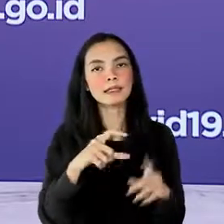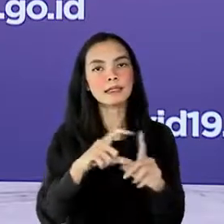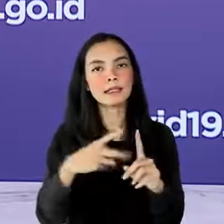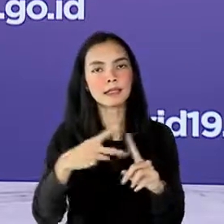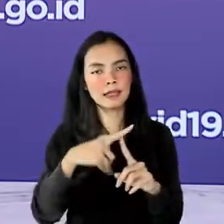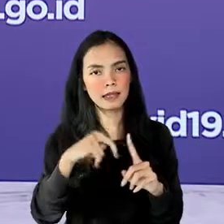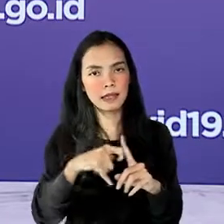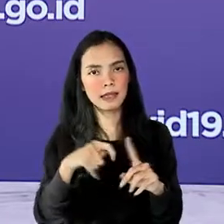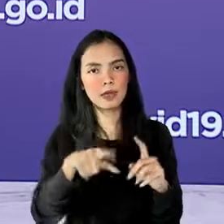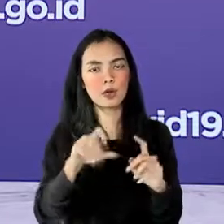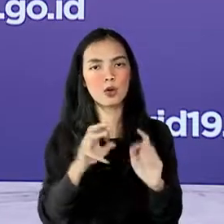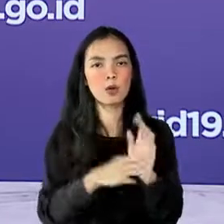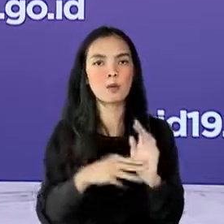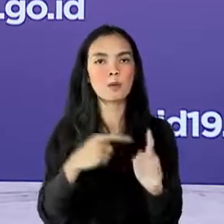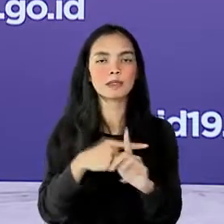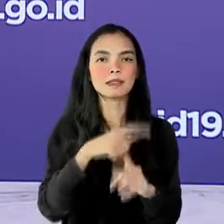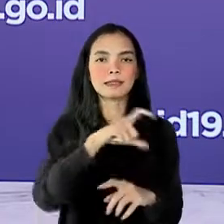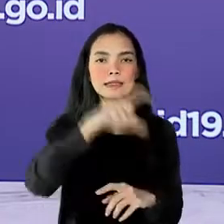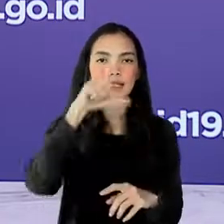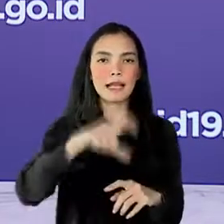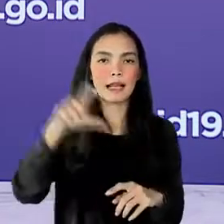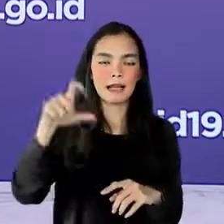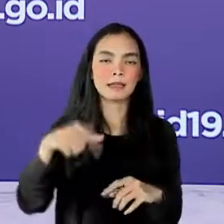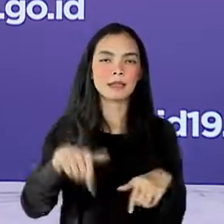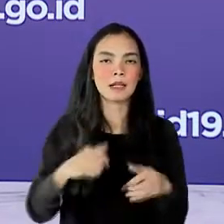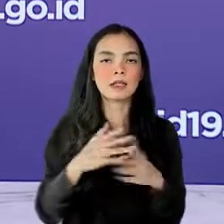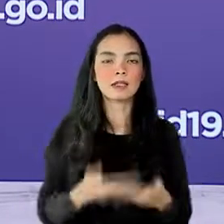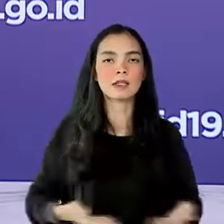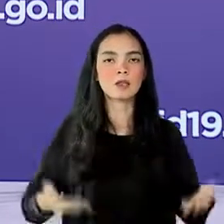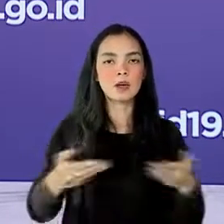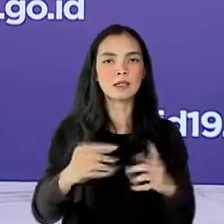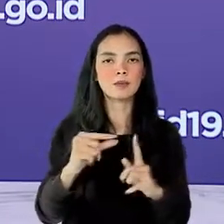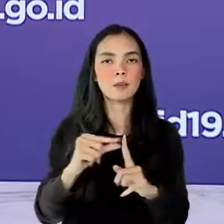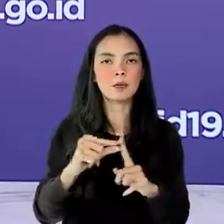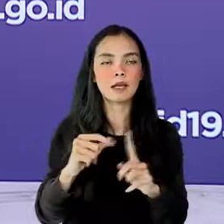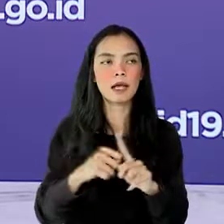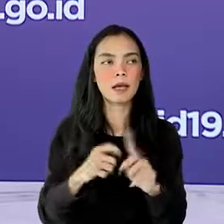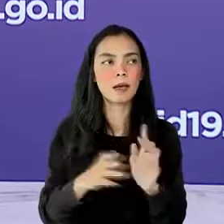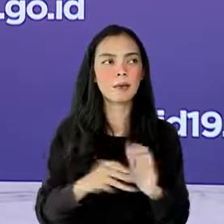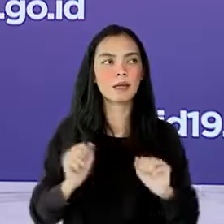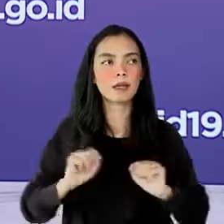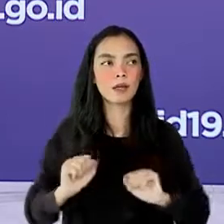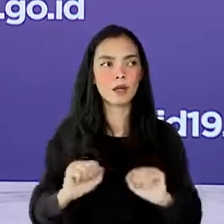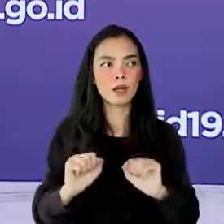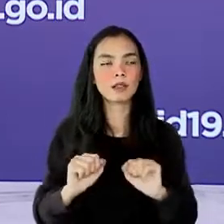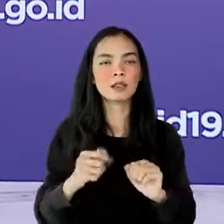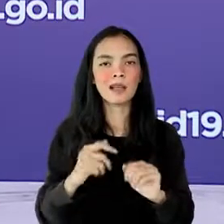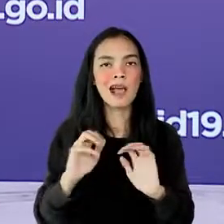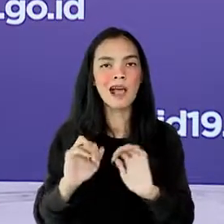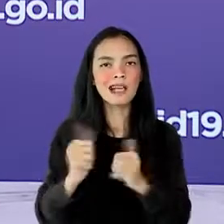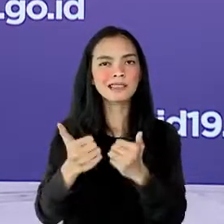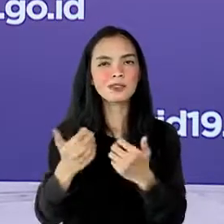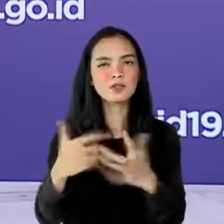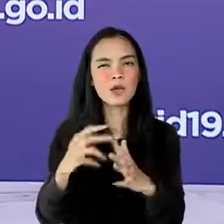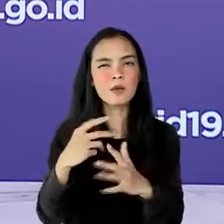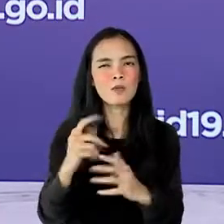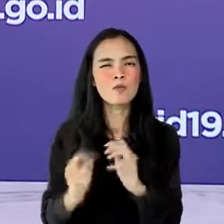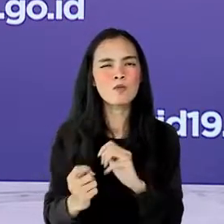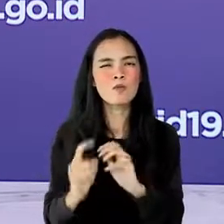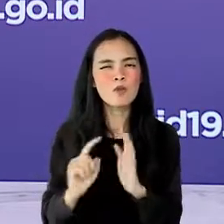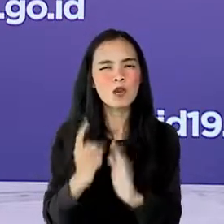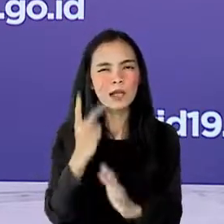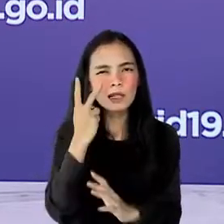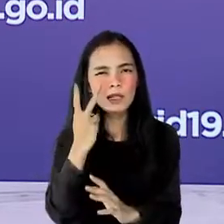saat ini penerapan PPKM darurat secara bertahap sudah menunjukkan hasilnya dan salah